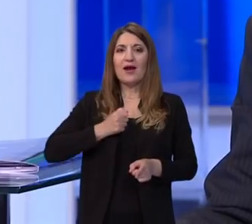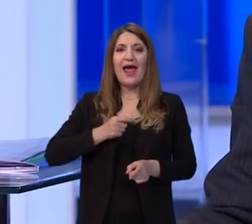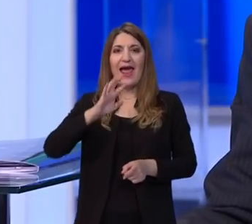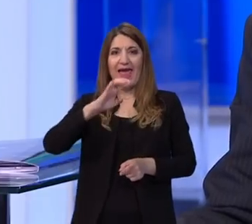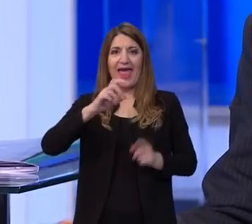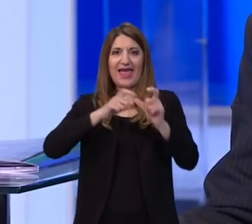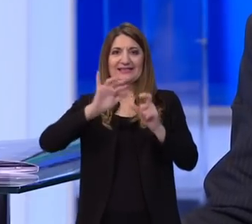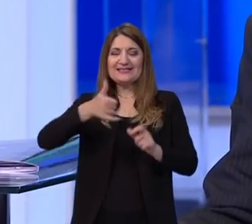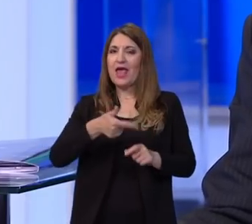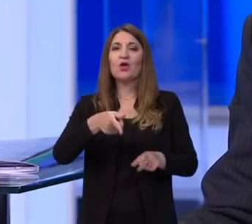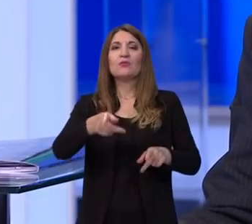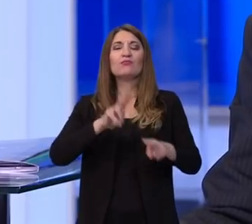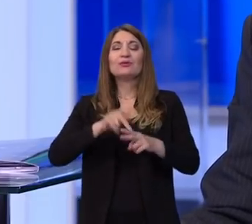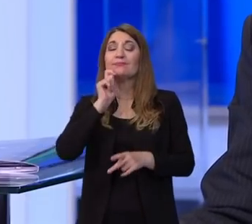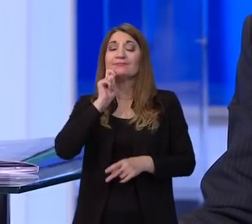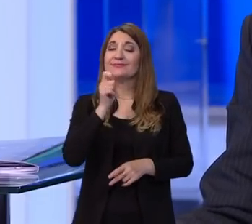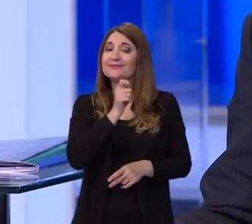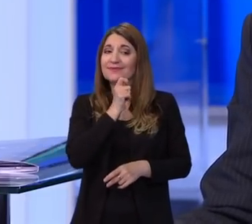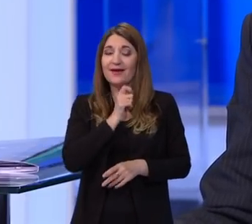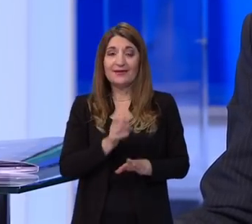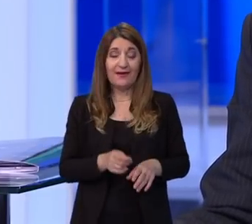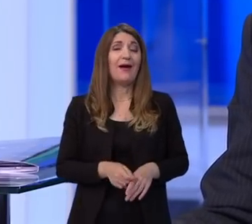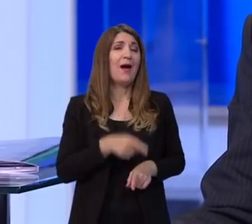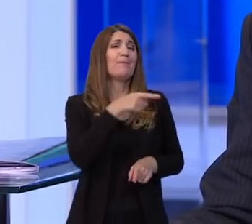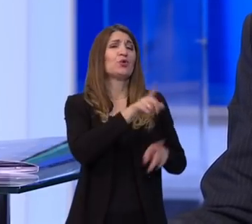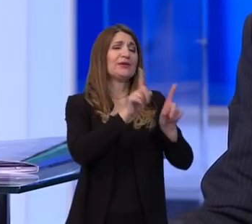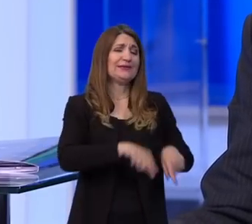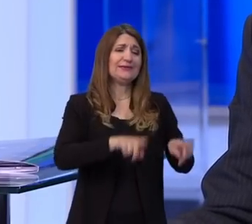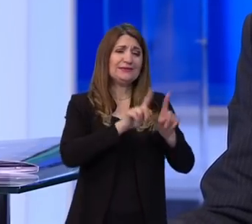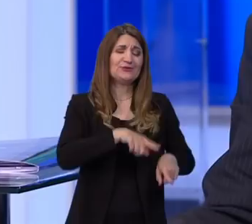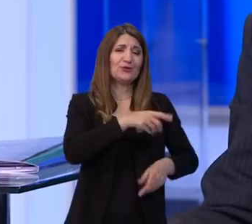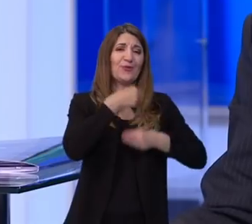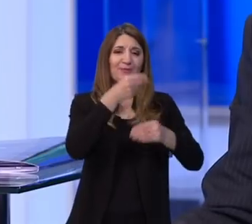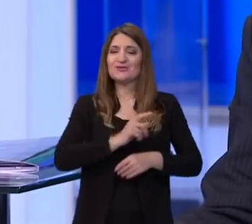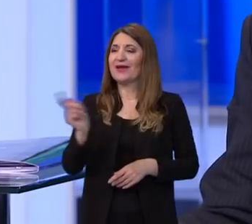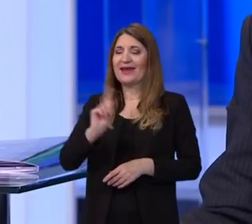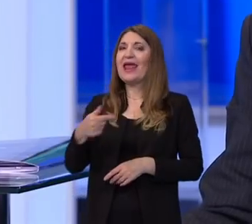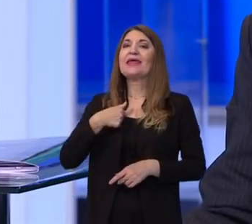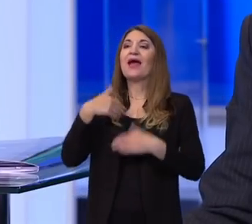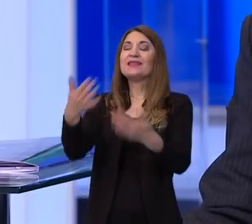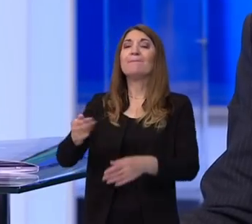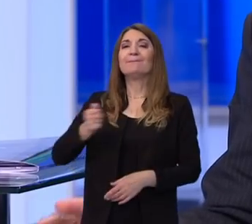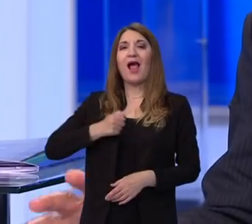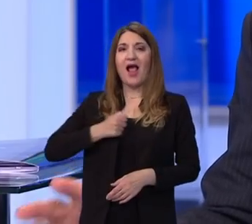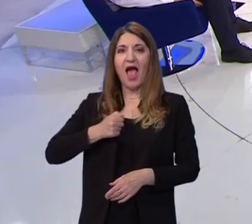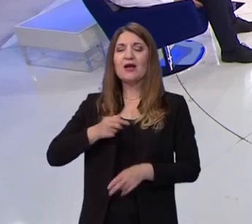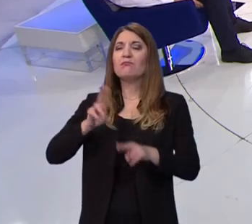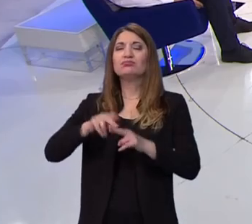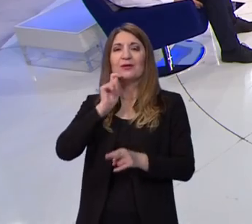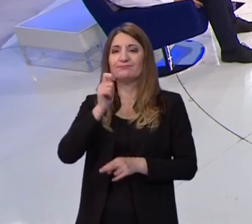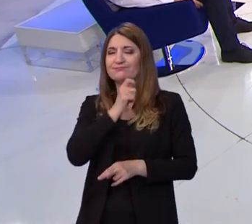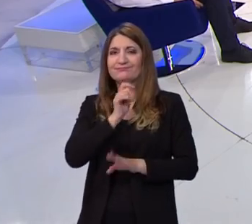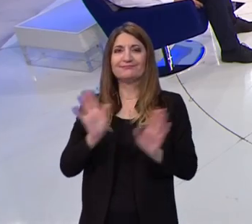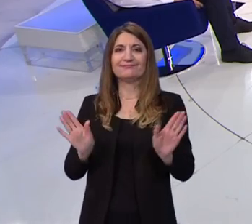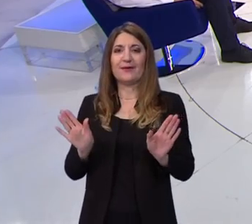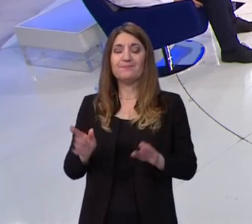neće procuriti. Dobre. Tako su rekle sve ravnateljice. Ja to jamčim. Dobre. Ali treba imati